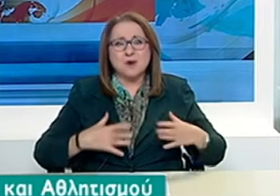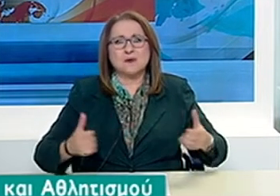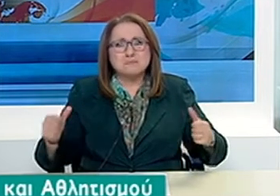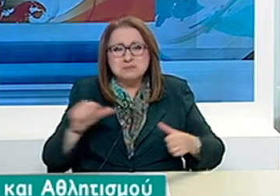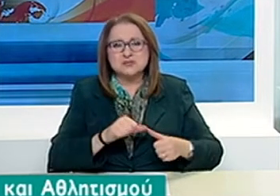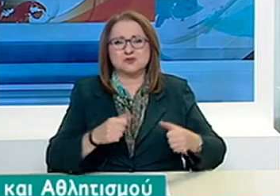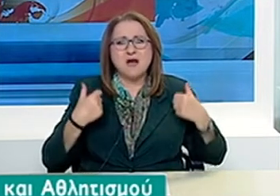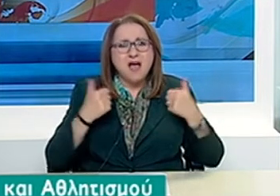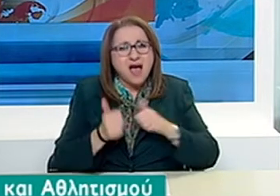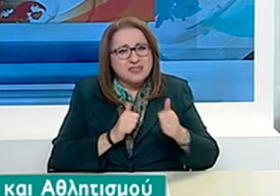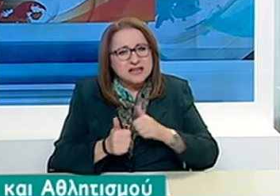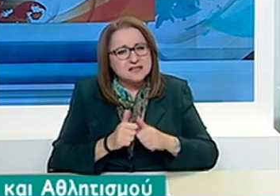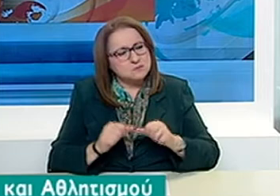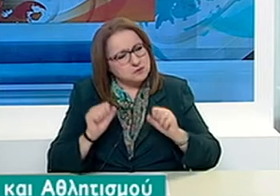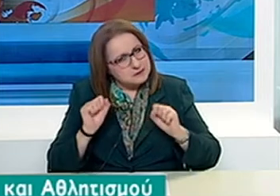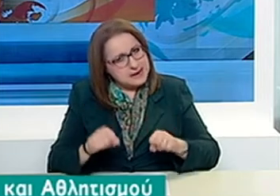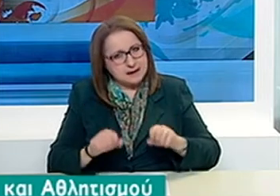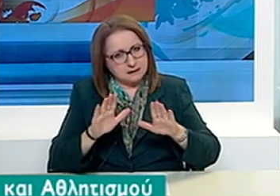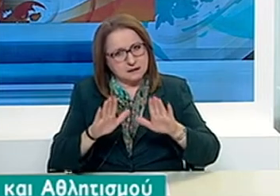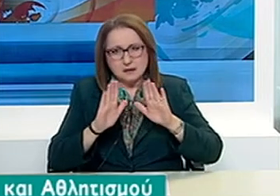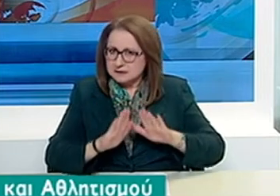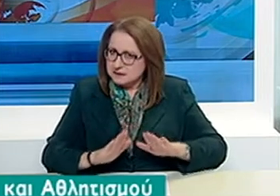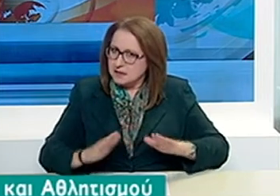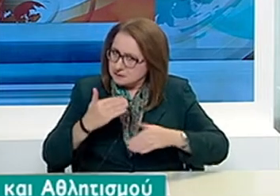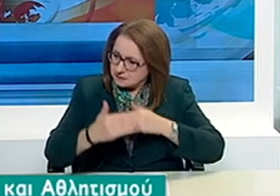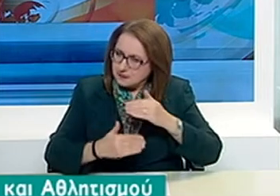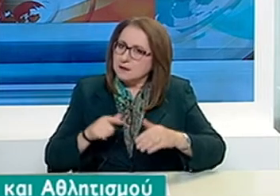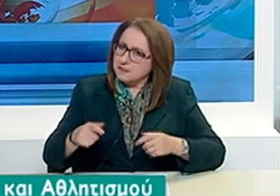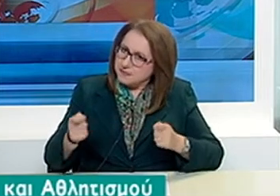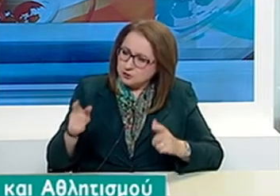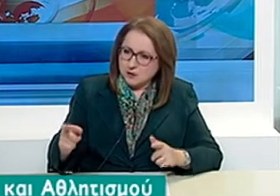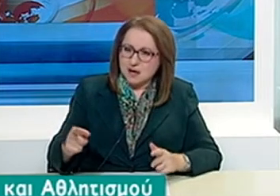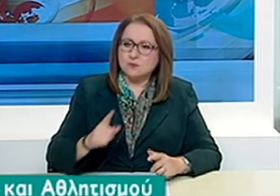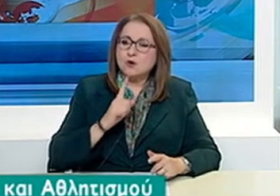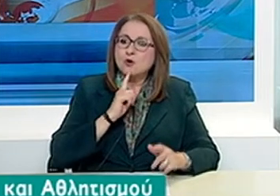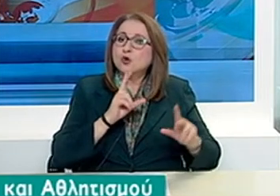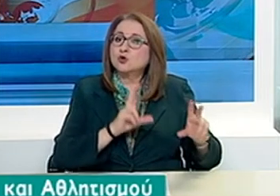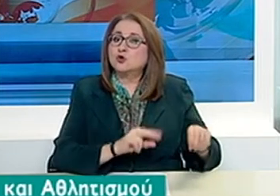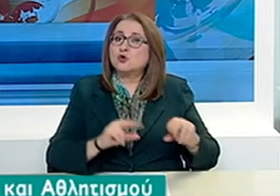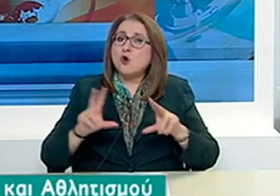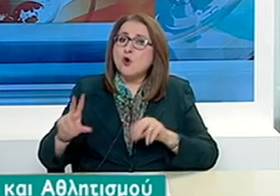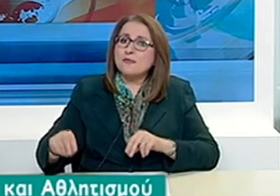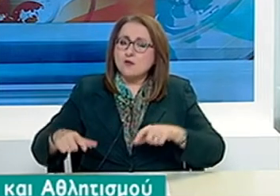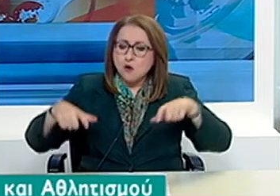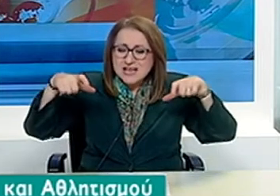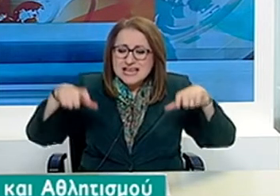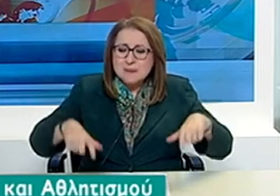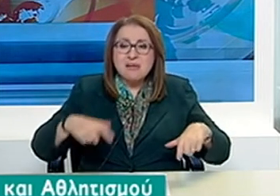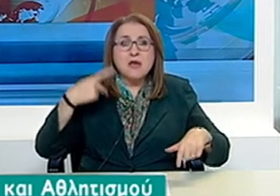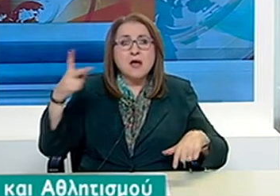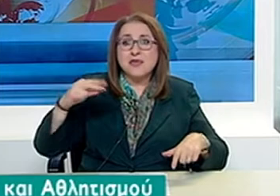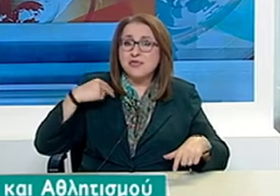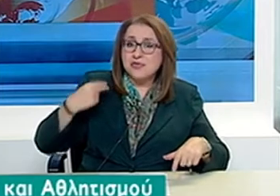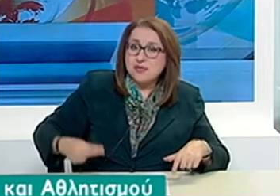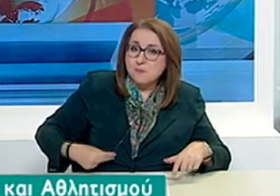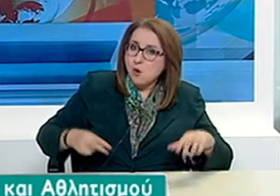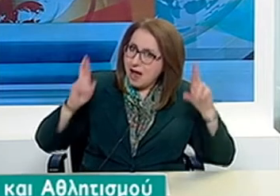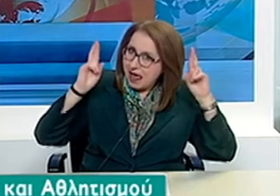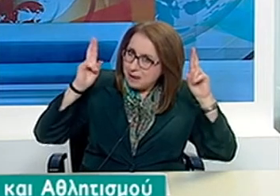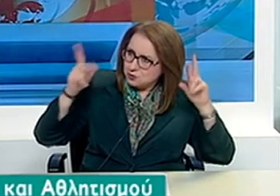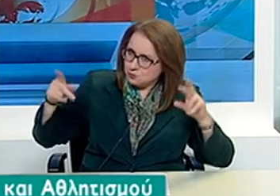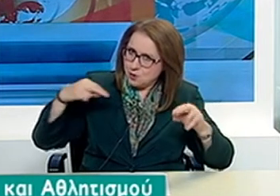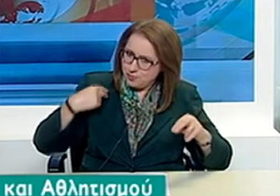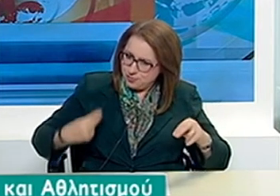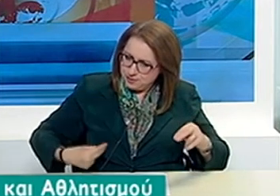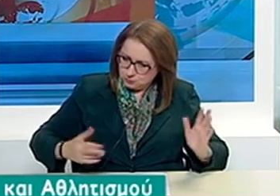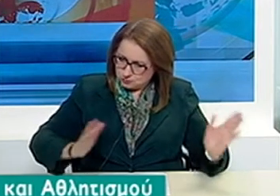πράξουν το ίδιο και οι αντίστοιχες διοικήσεις των αθλητικών εγκαταστάσεων που ανήκουν στην τοπική αυτοδιοίκηση. Είναι βέβαιο ότι